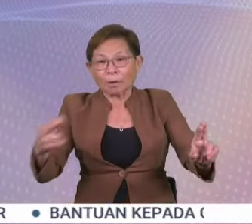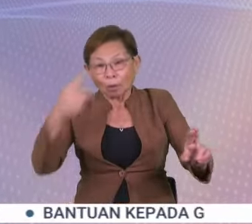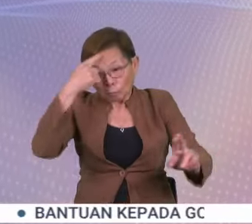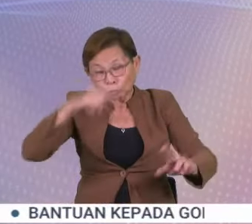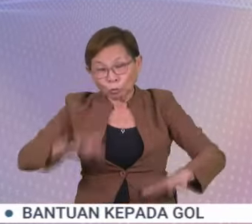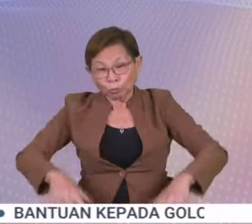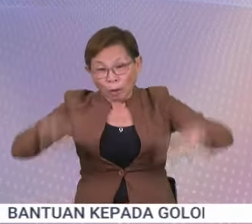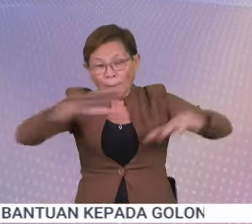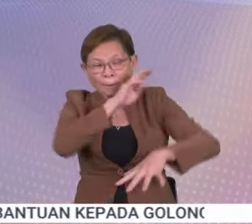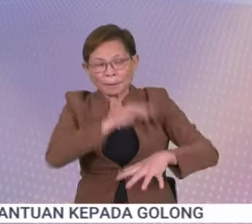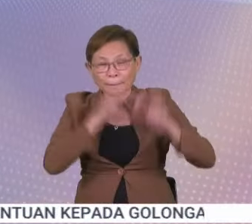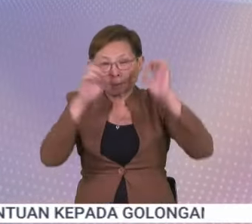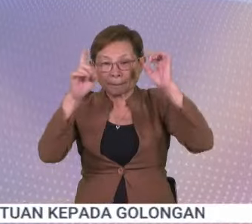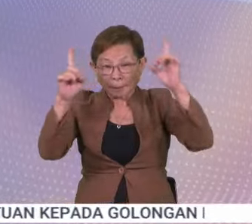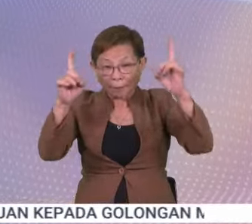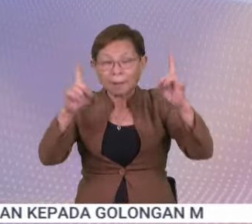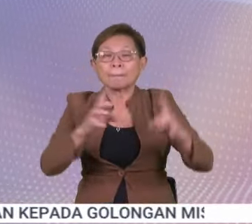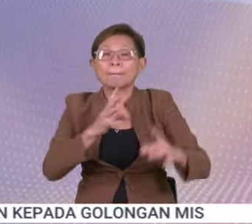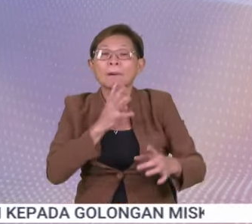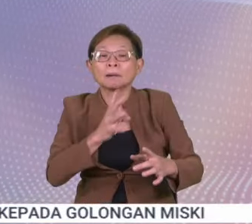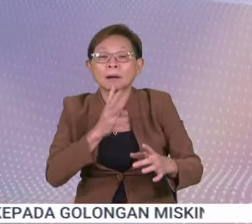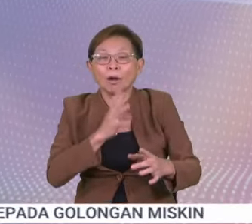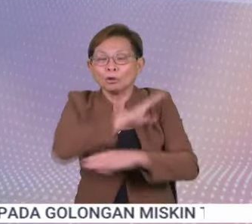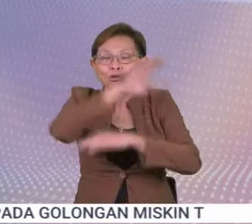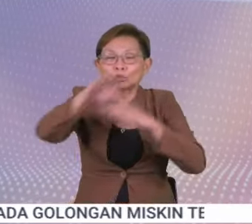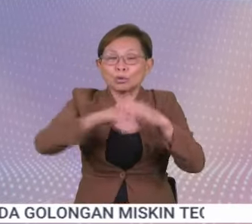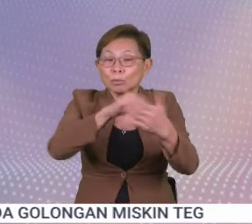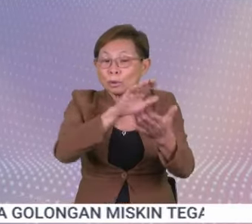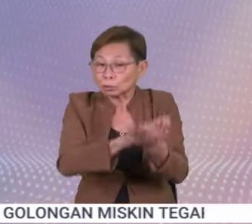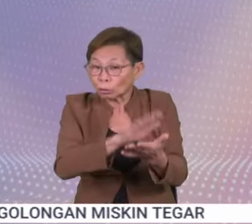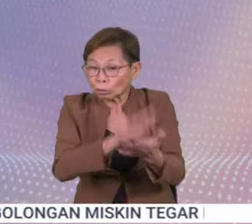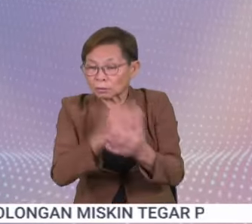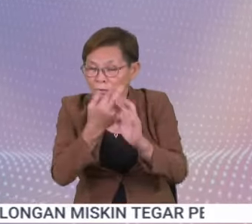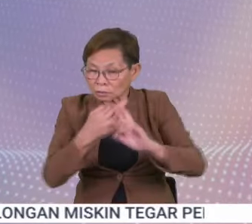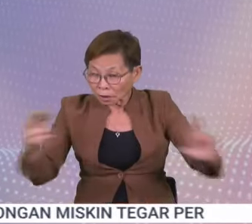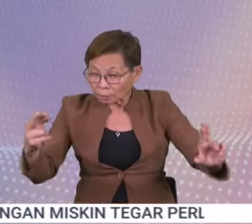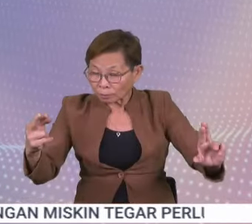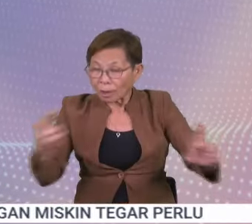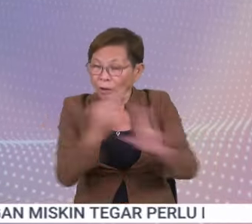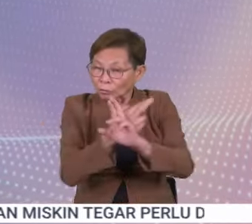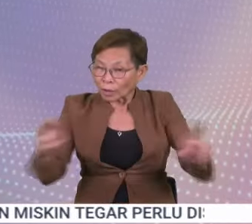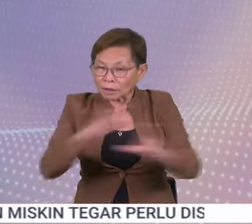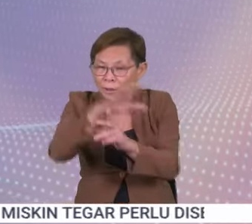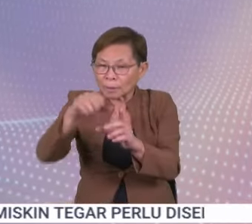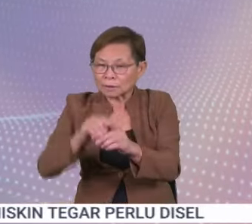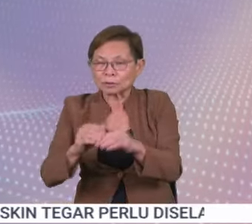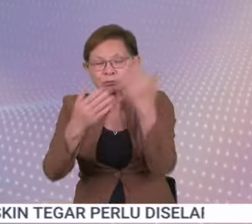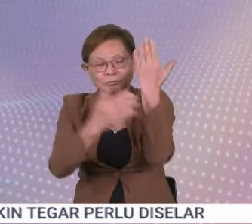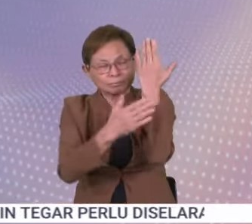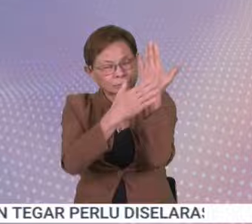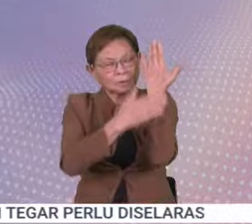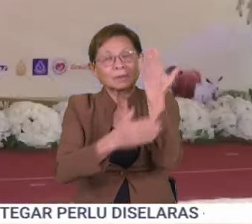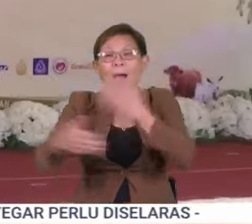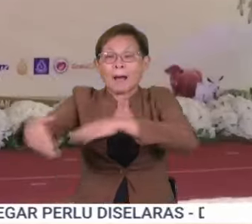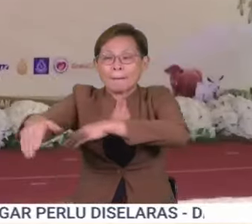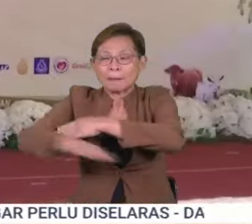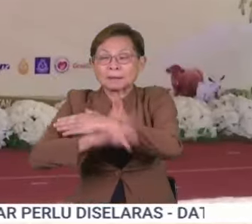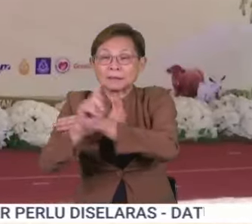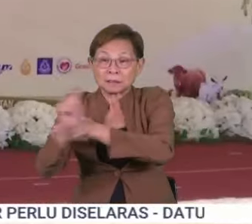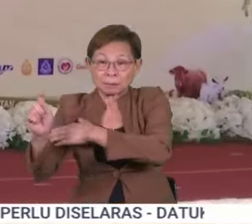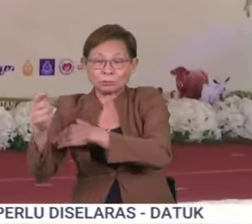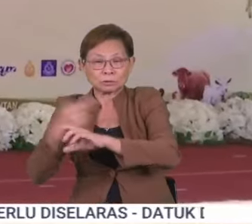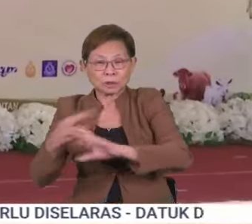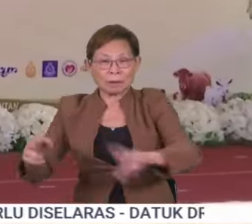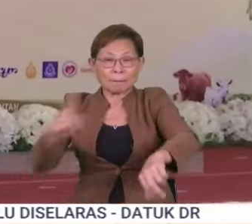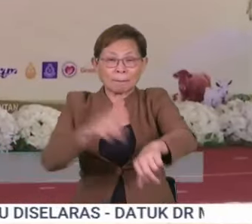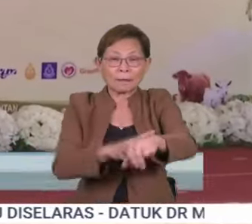banjir. Menteri Pendidikan Fatlimah Sidir berkata semua sekolah perkenaan siap sedia termasuk di Pantai Timur. Pada